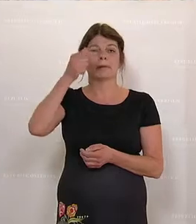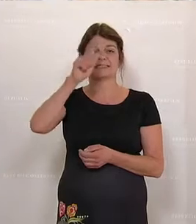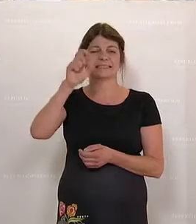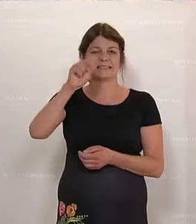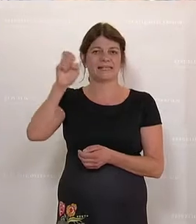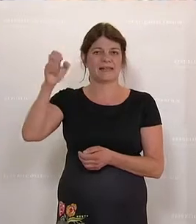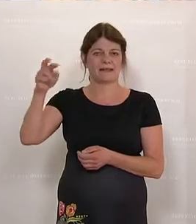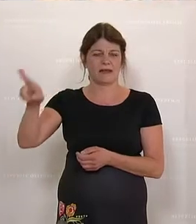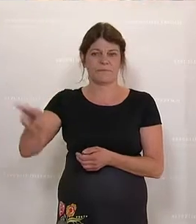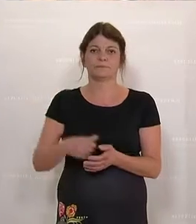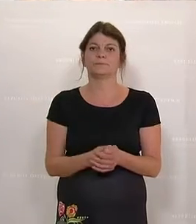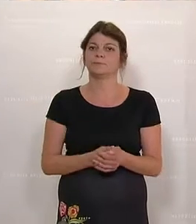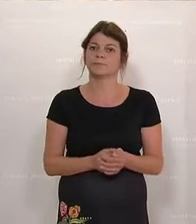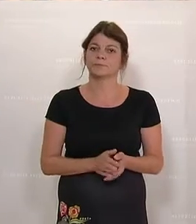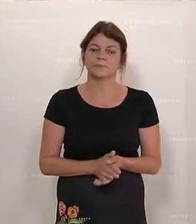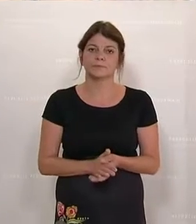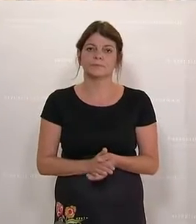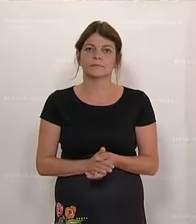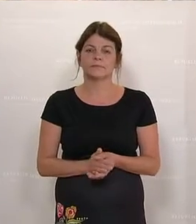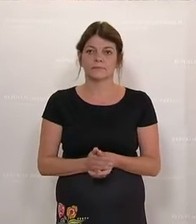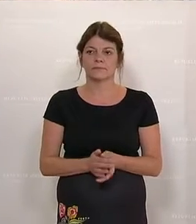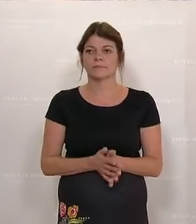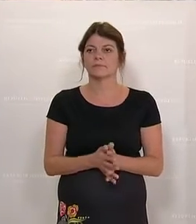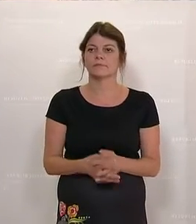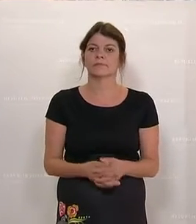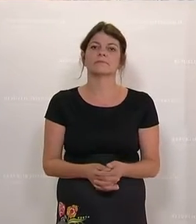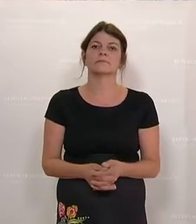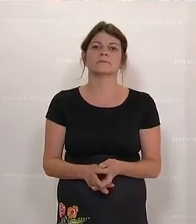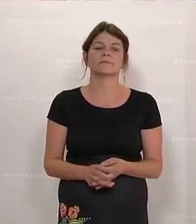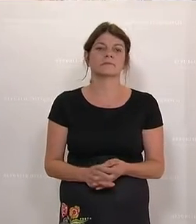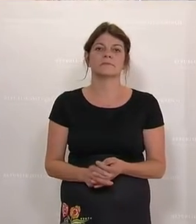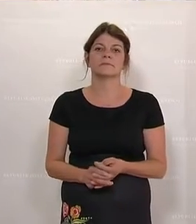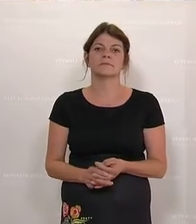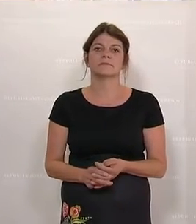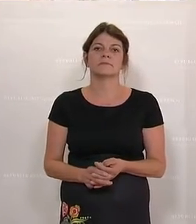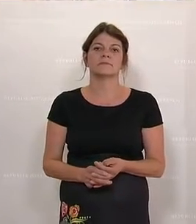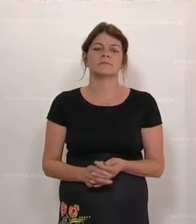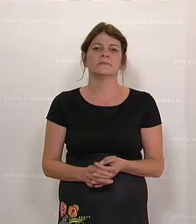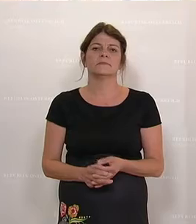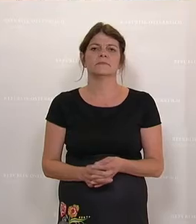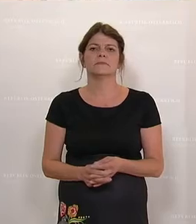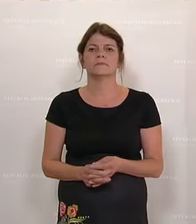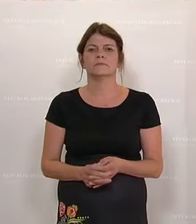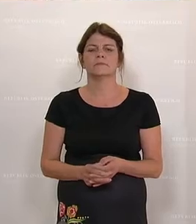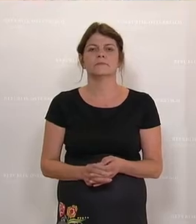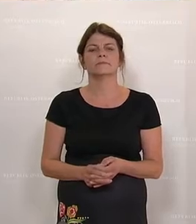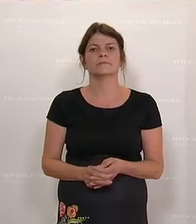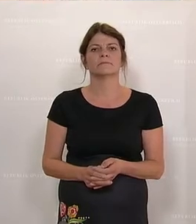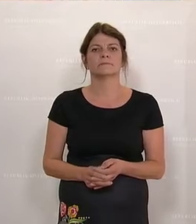Der Wirtschaftssprecher der SPÖ ist der letzte Redner in dieser Debatte über